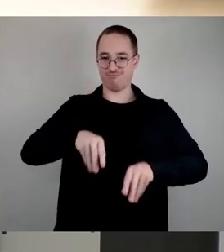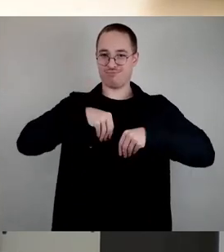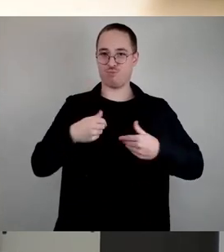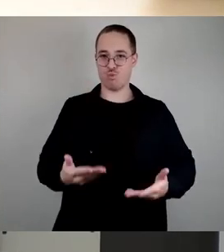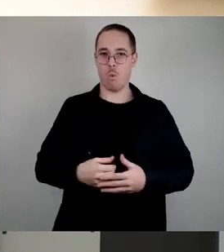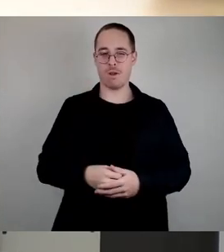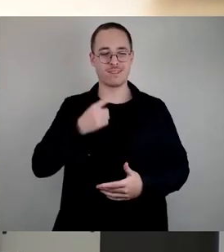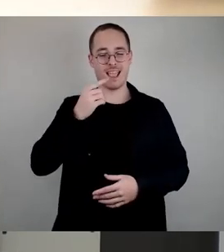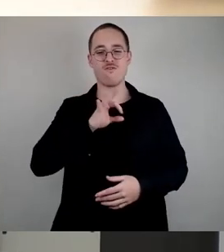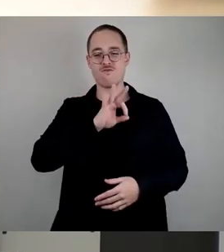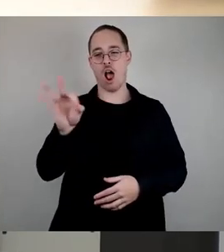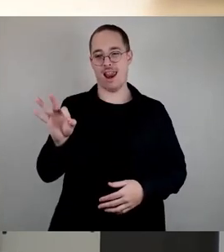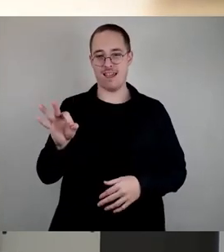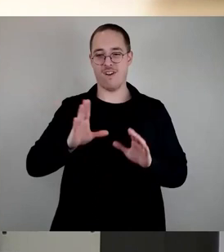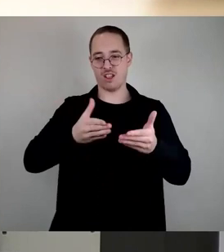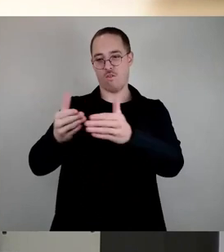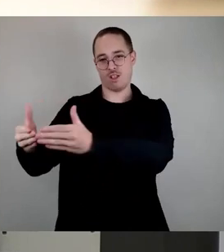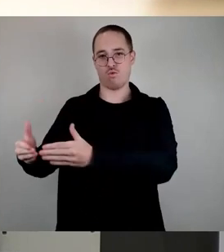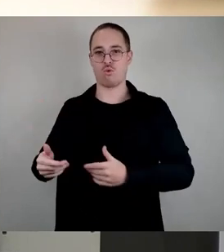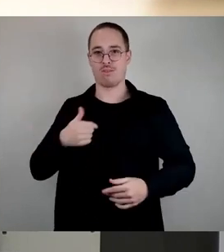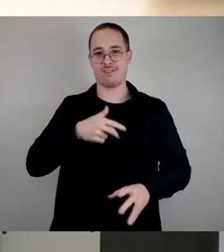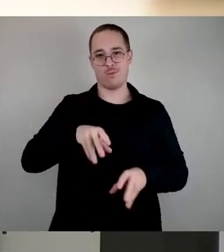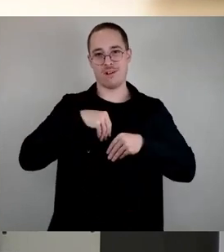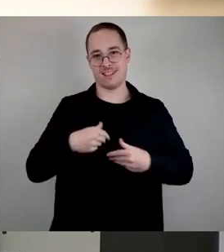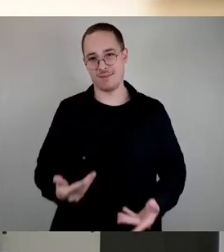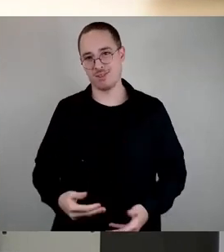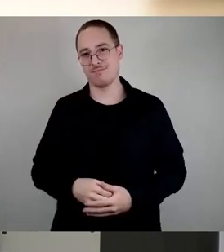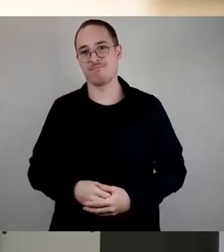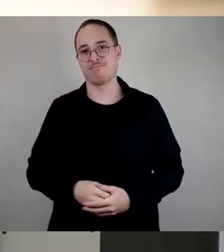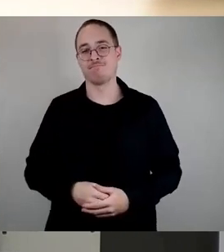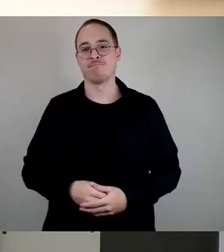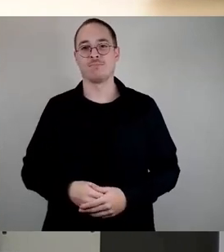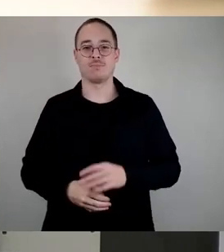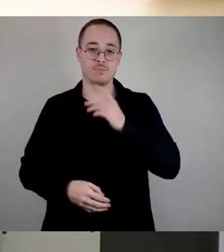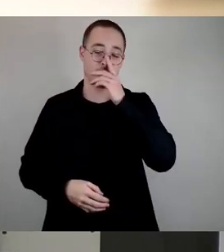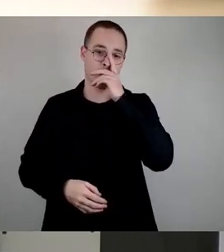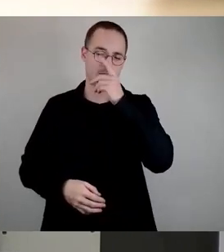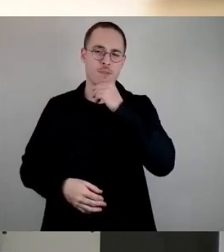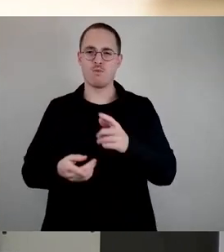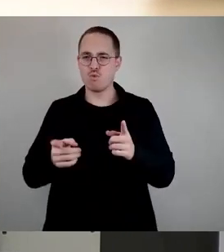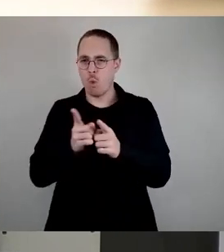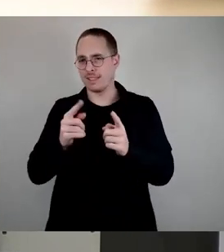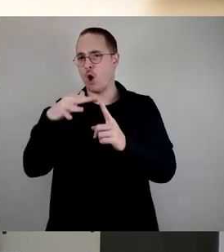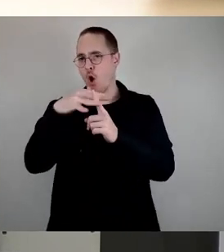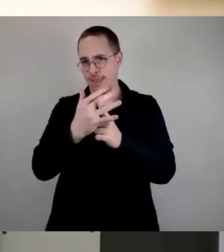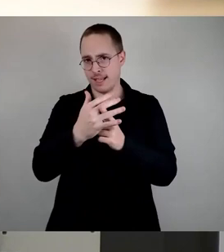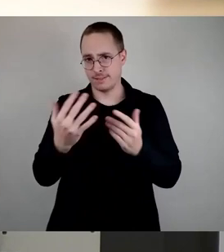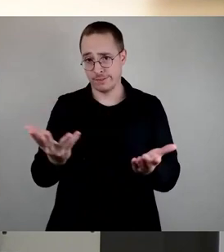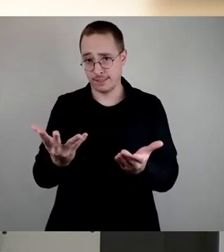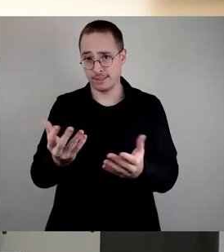auch für mehrere Fraktionen. Noch mal ganz kurz zur Einordnung. Wir wissen seit mehreren Jahren,